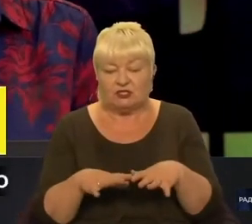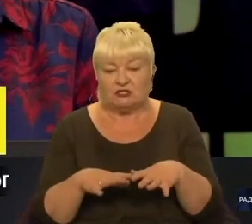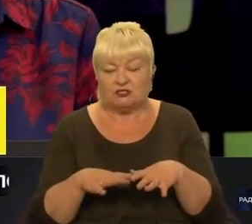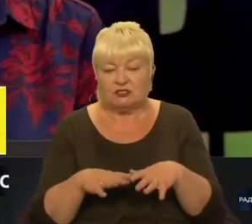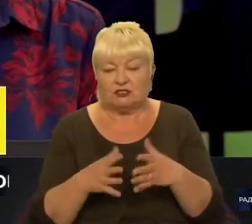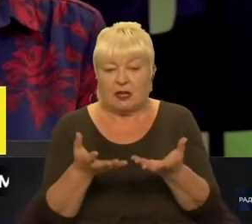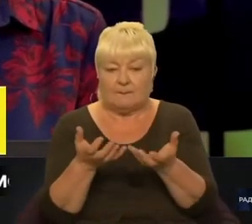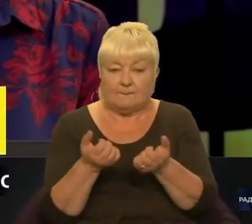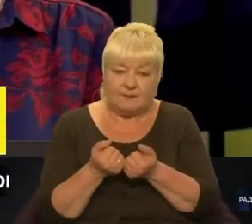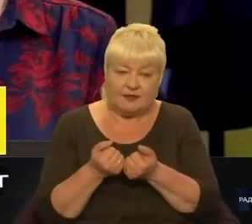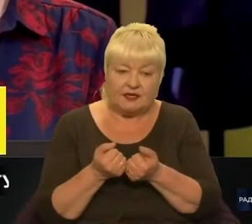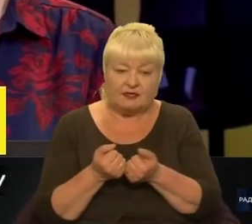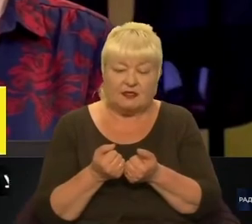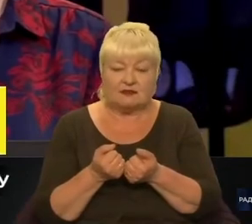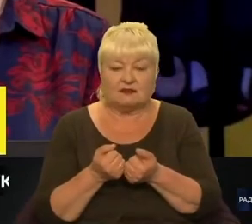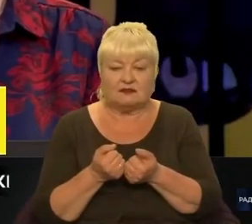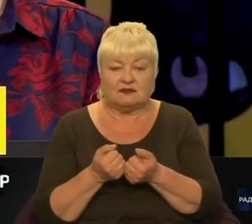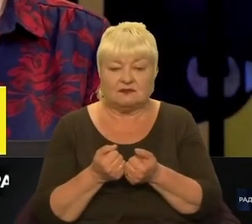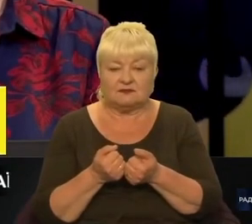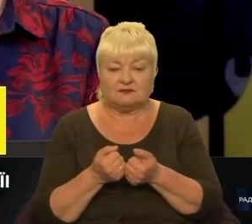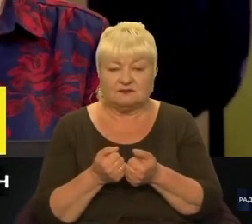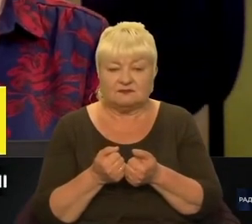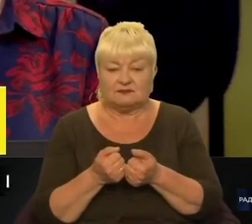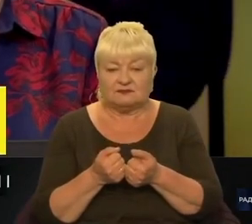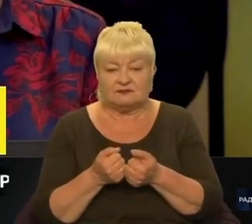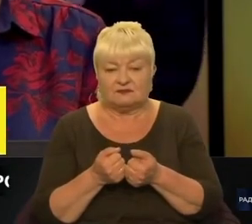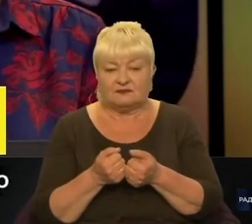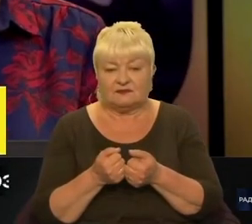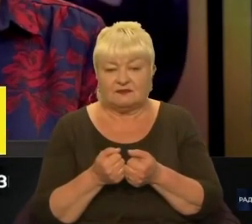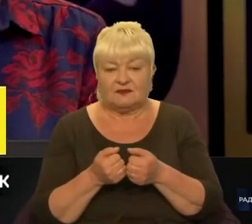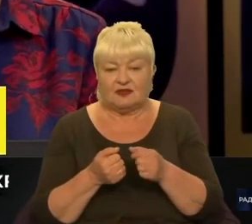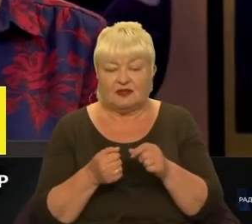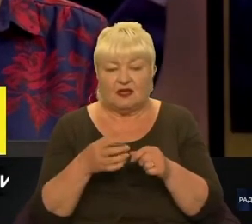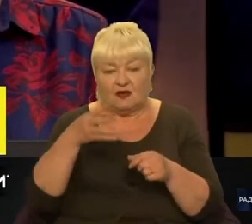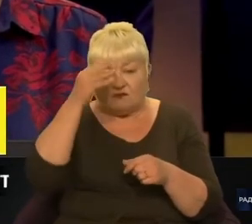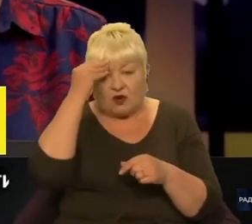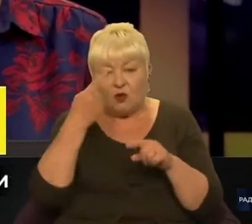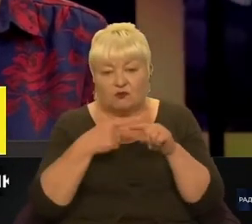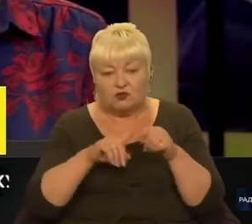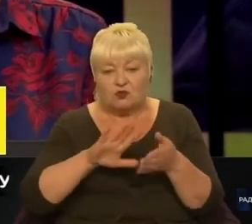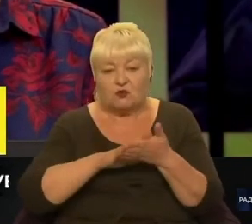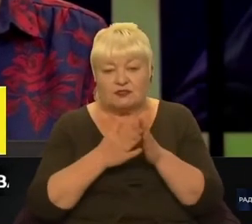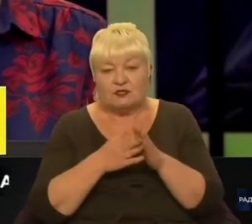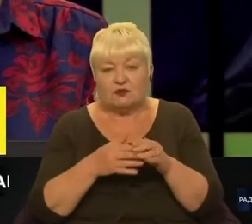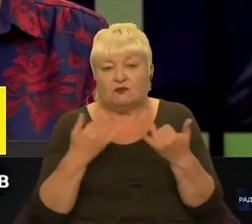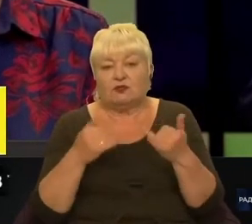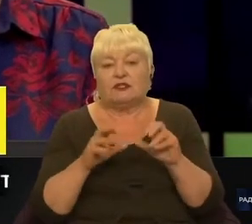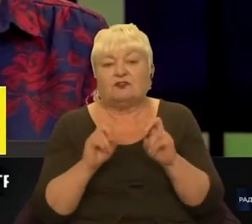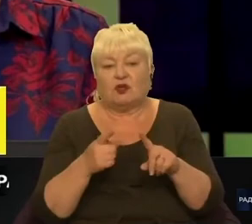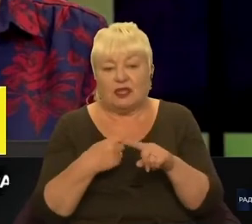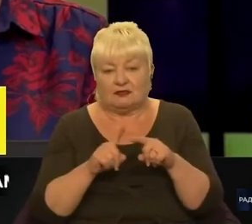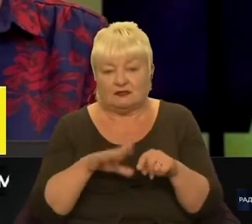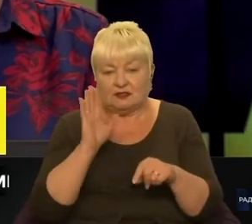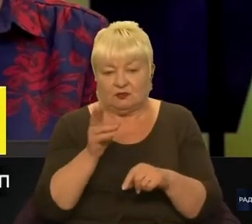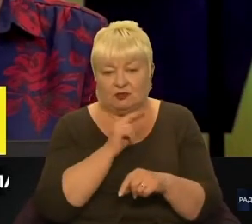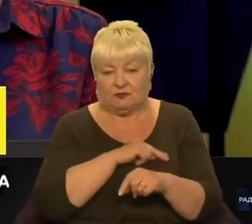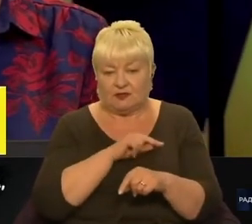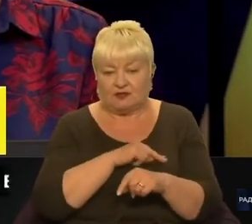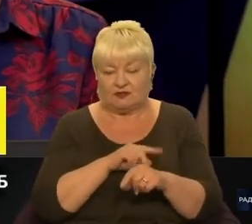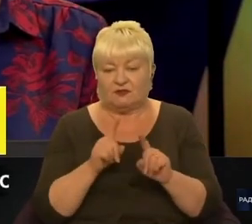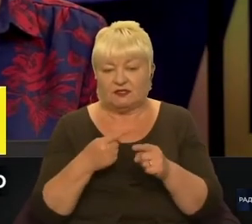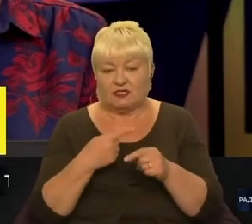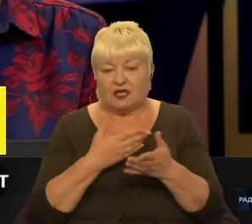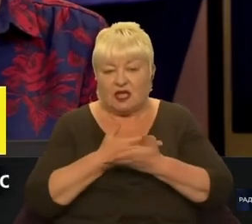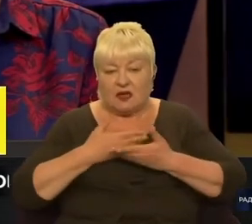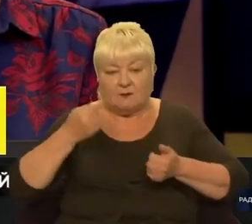хоча насправді дещо дивно в даних умовах обстановки, як це буде працювати. Тому що ми